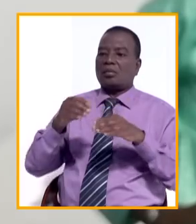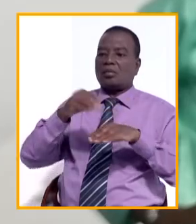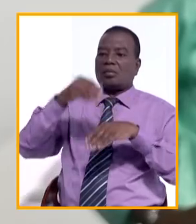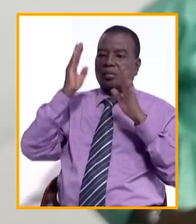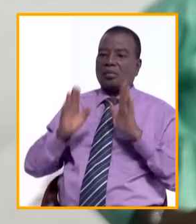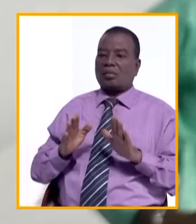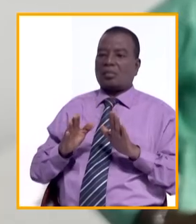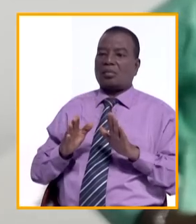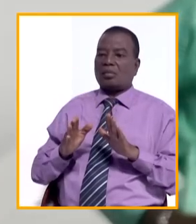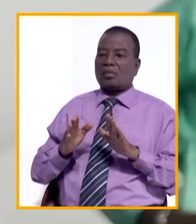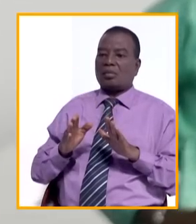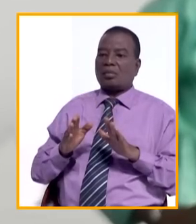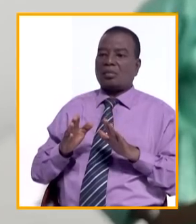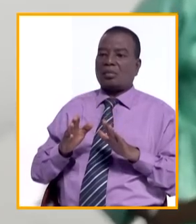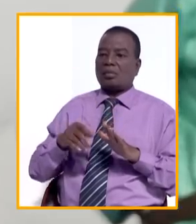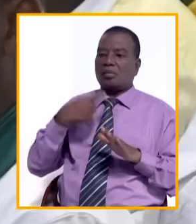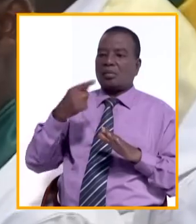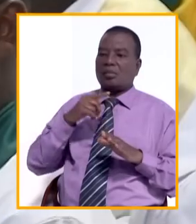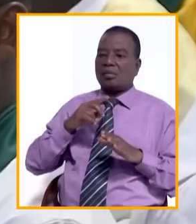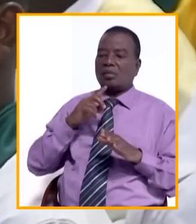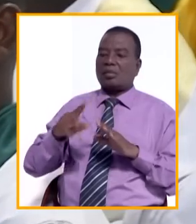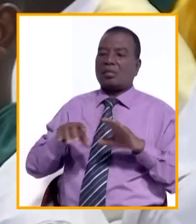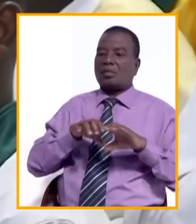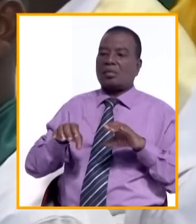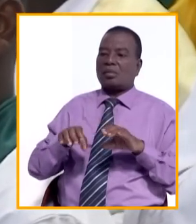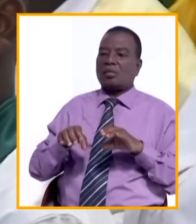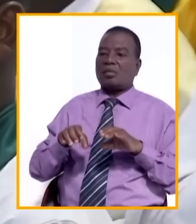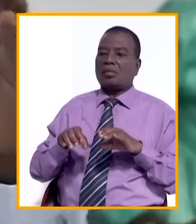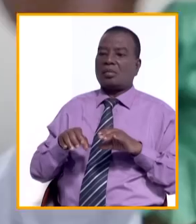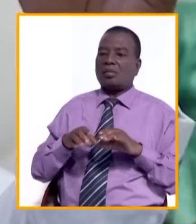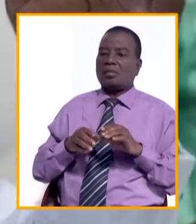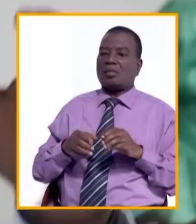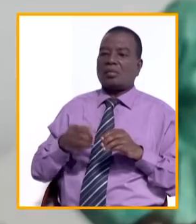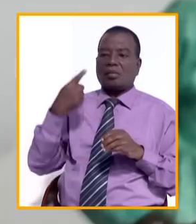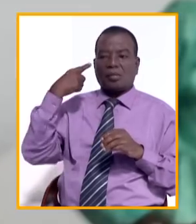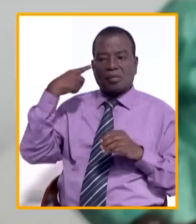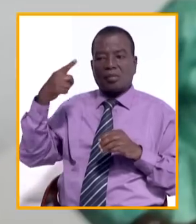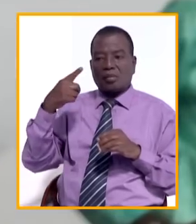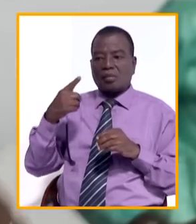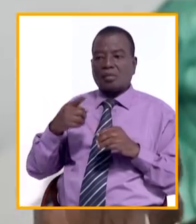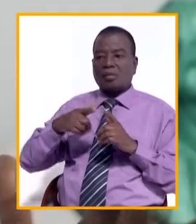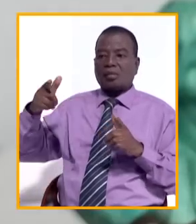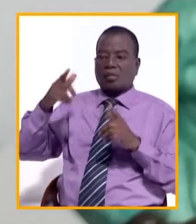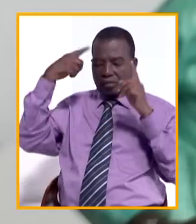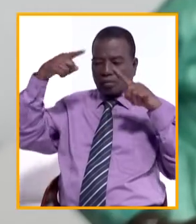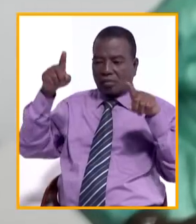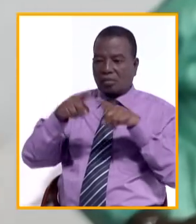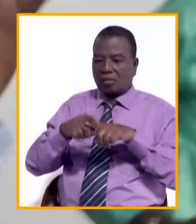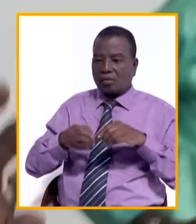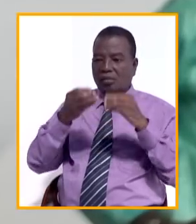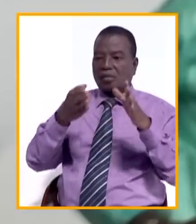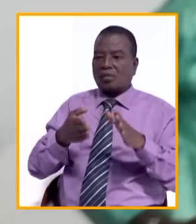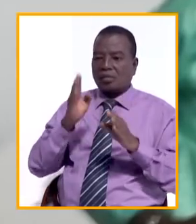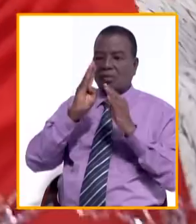Asim Kouita, qui a su entendre son grand frère. Merci d'avoir mis en avant la fraternité